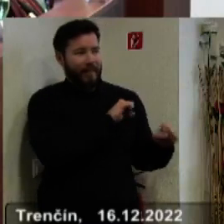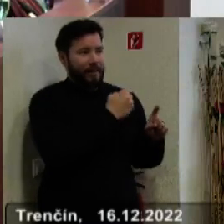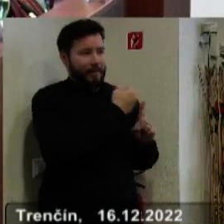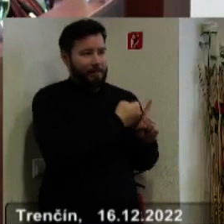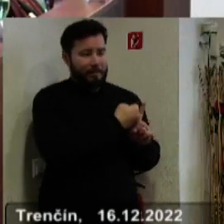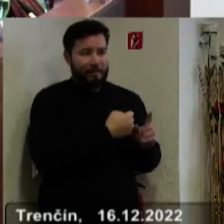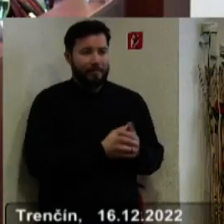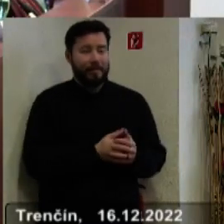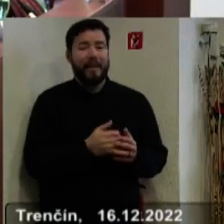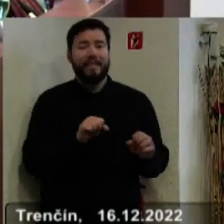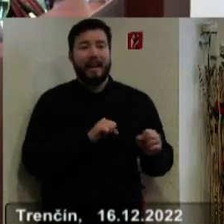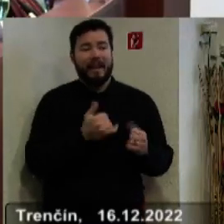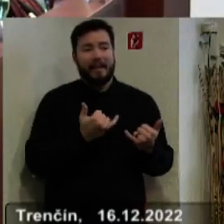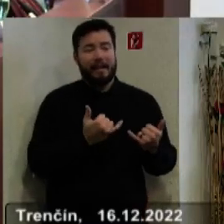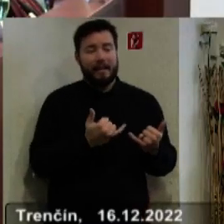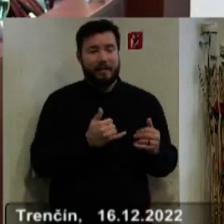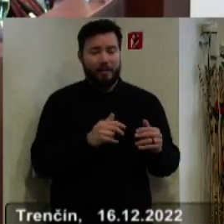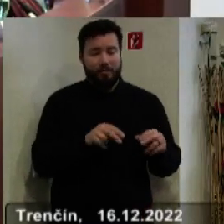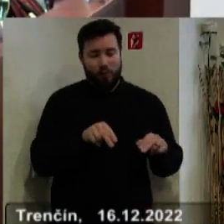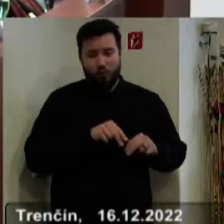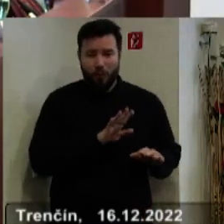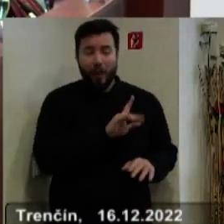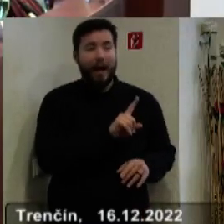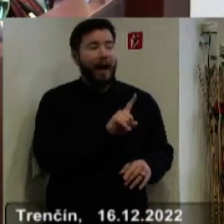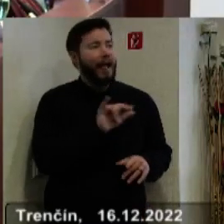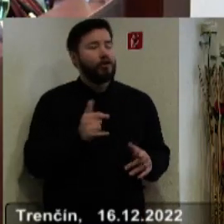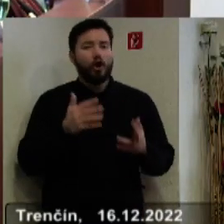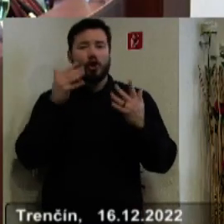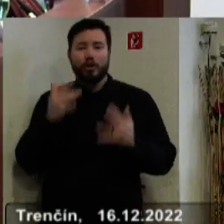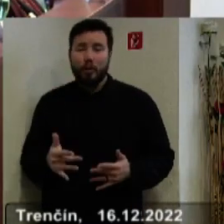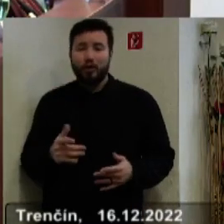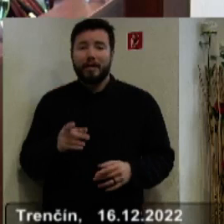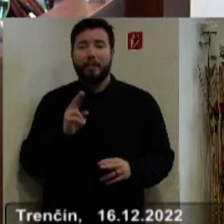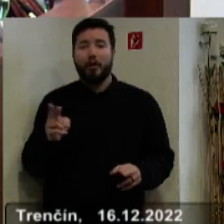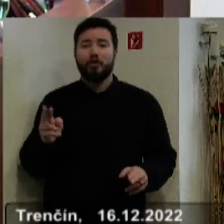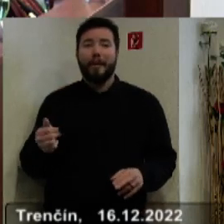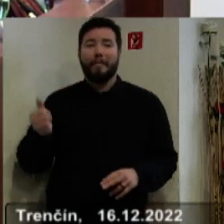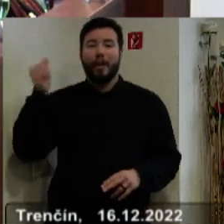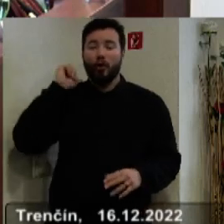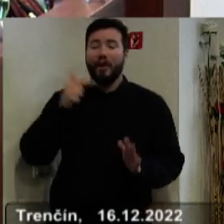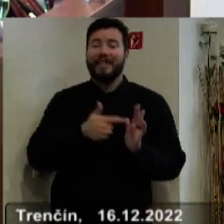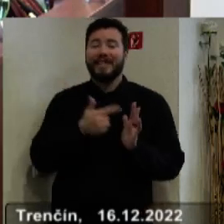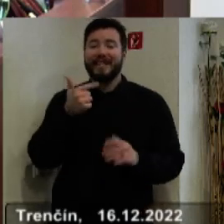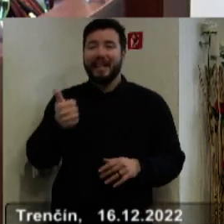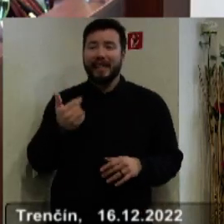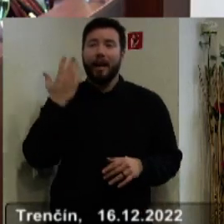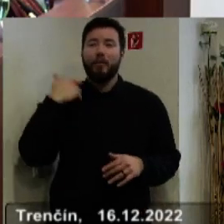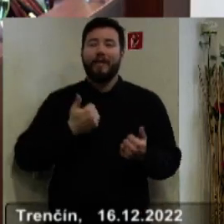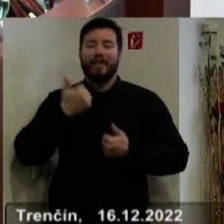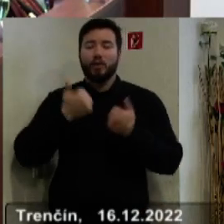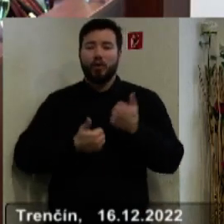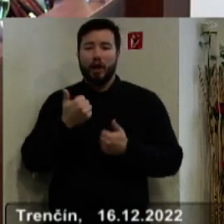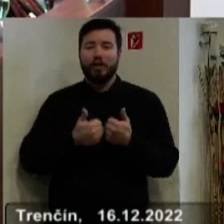Takto je teraz demisia. A ešte jednu vec z rozpočtu nášmu chcem povedať, že možno nás trošku osvietilo ten minulý rok 2021 sme vysúťažili